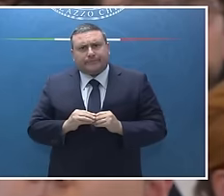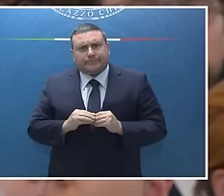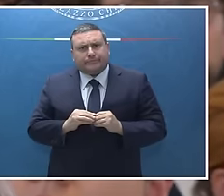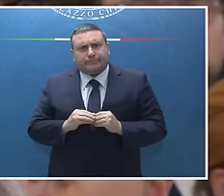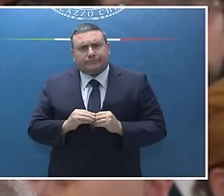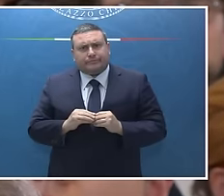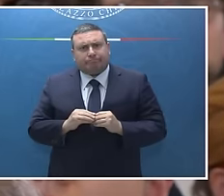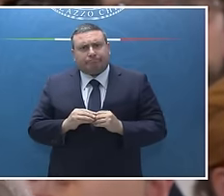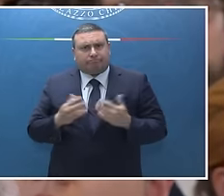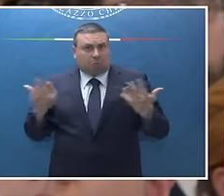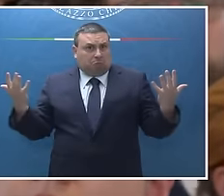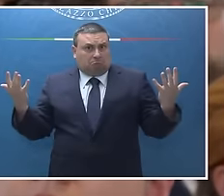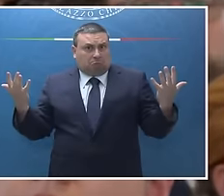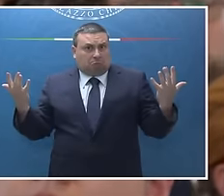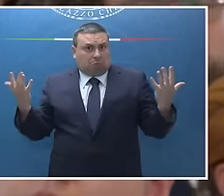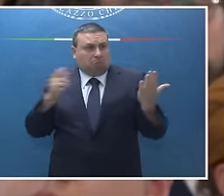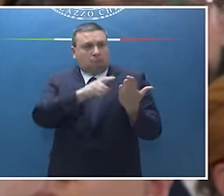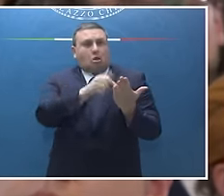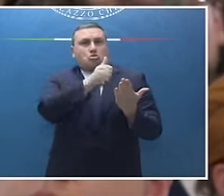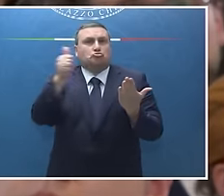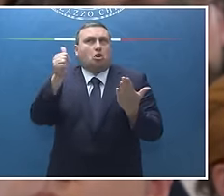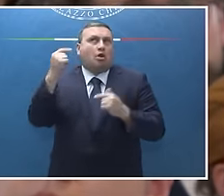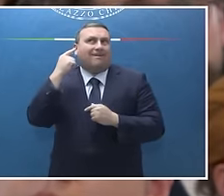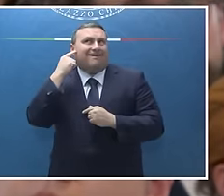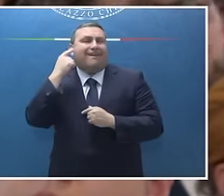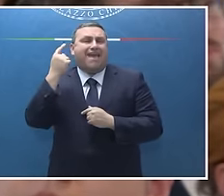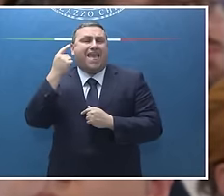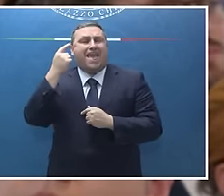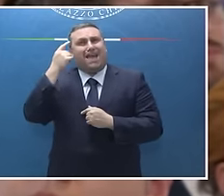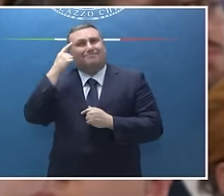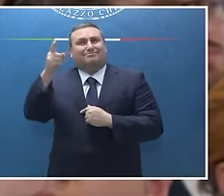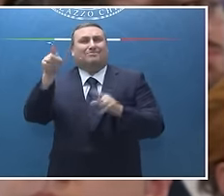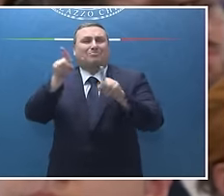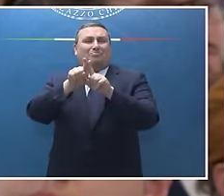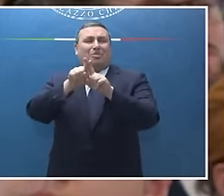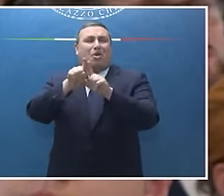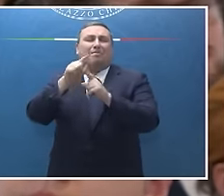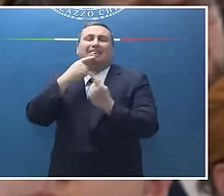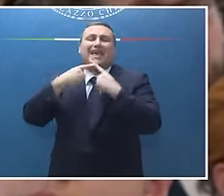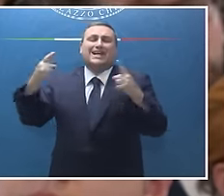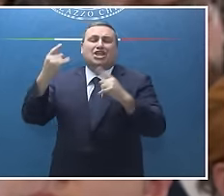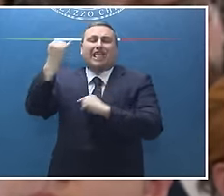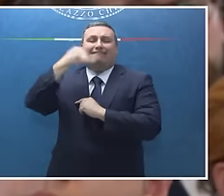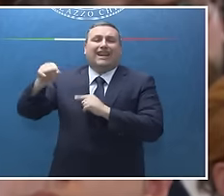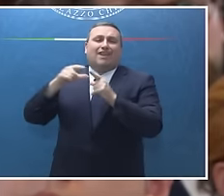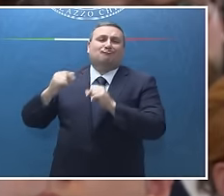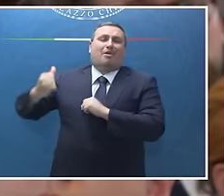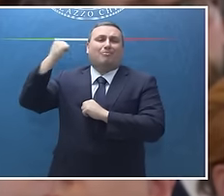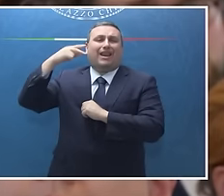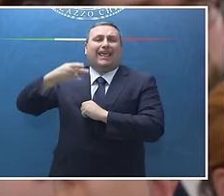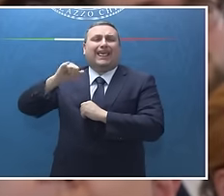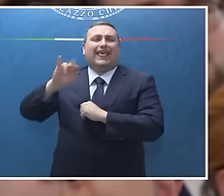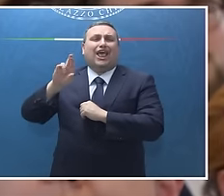ci si è limitati a un richiede chiamo alla dichiarazione finale di Hiroshima. Peraltro il Presidente francese Macron si è detto